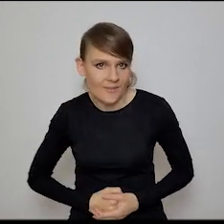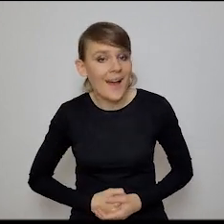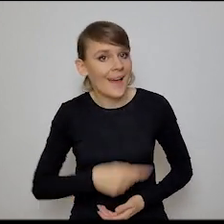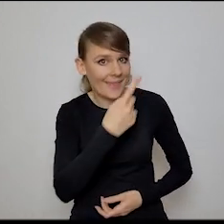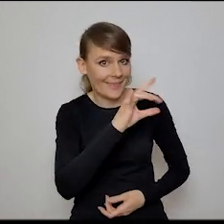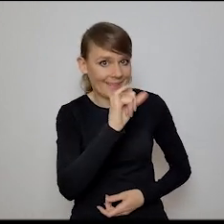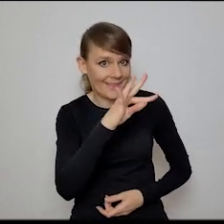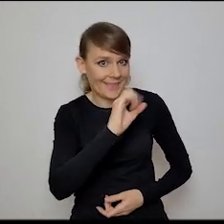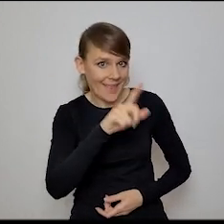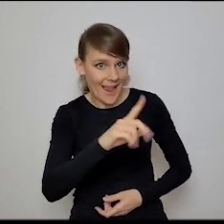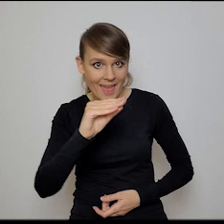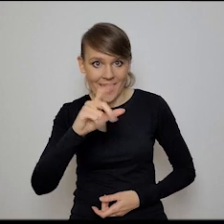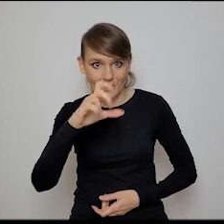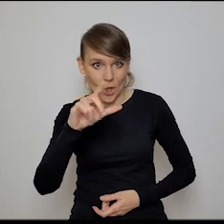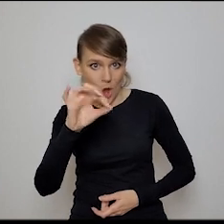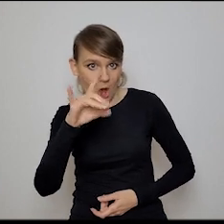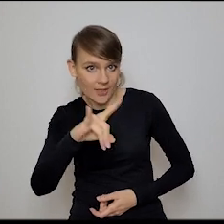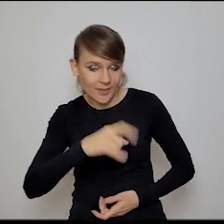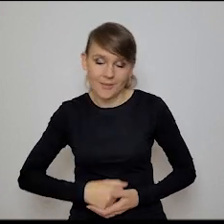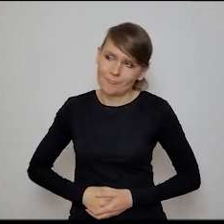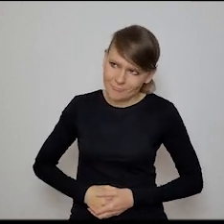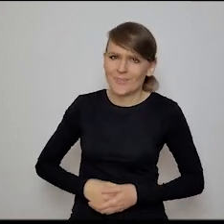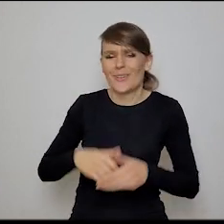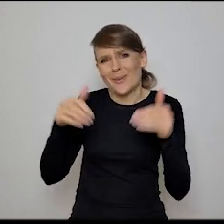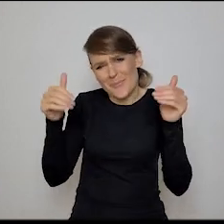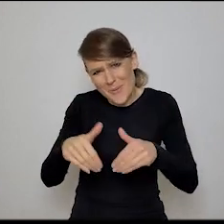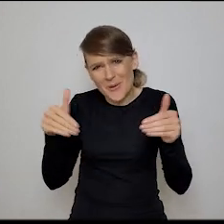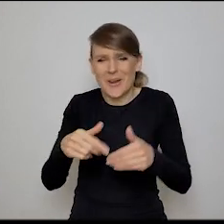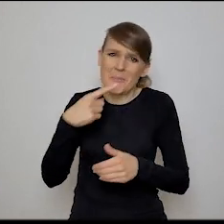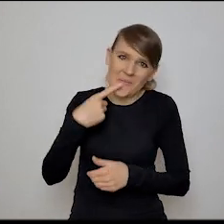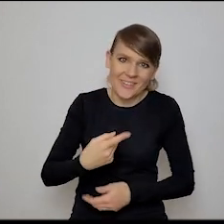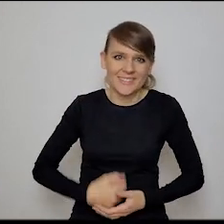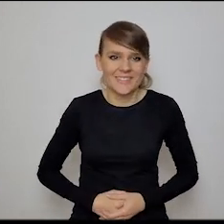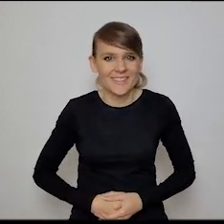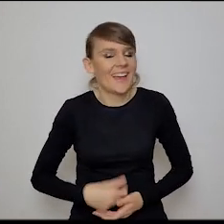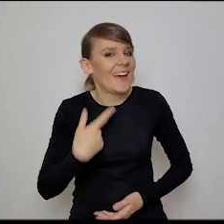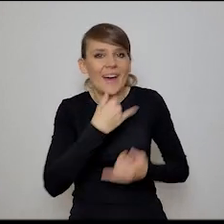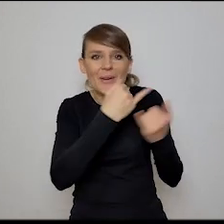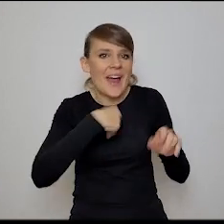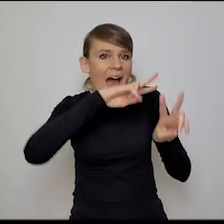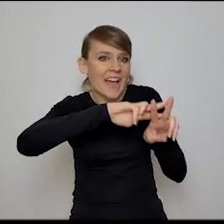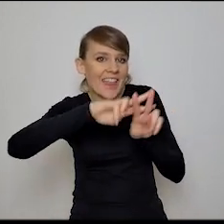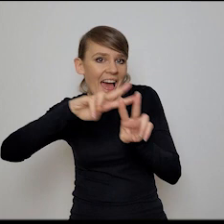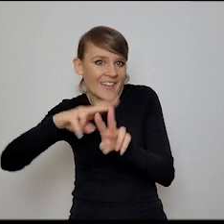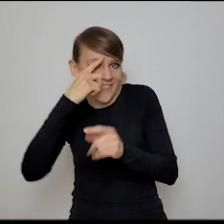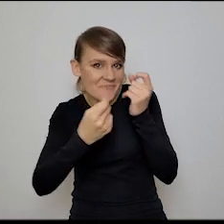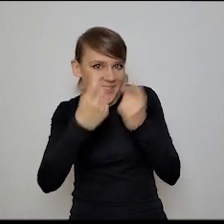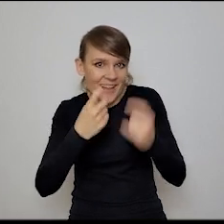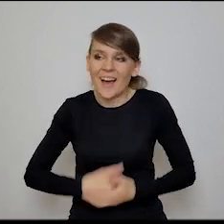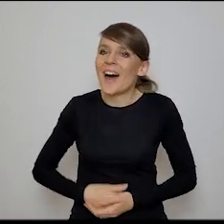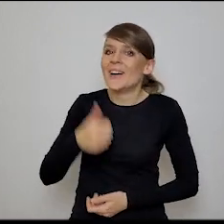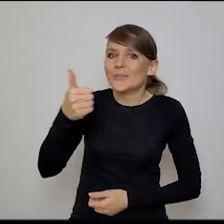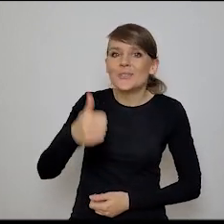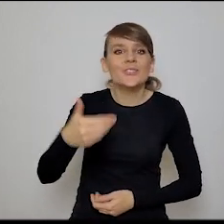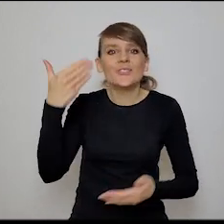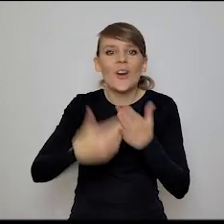ecology. Tak, niech będzie, można to tak nazwać. Tutaj hasztagi wrzucam, hasztagi wrzucam. No super, to szkoda, że one